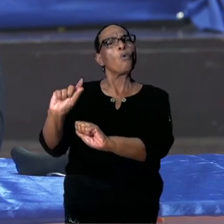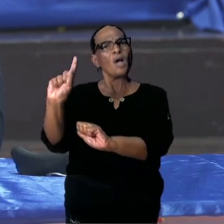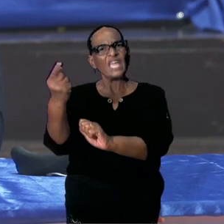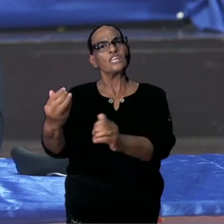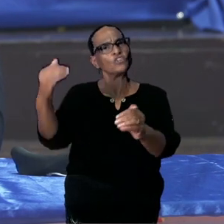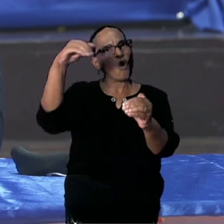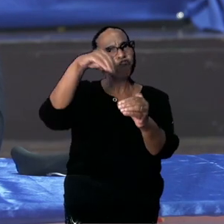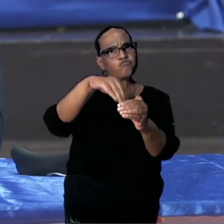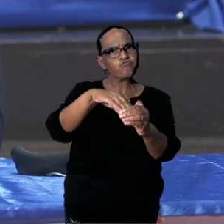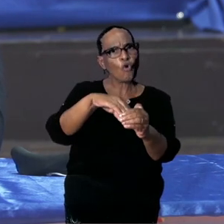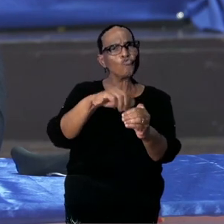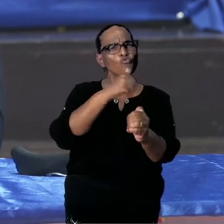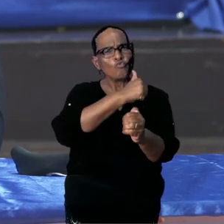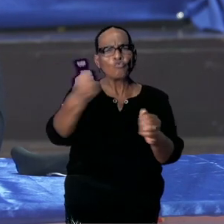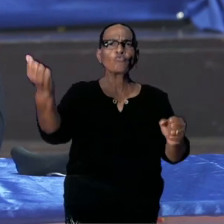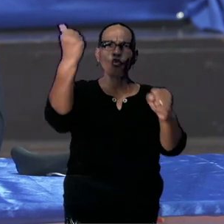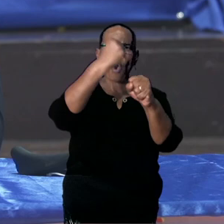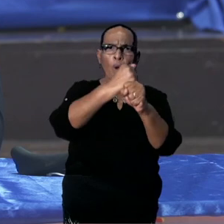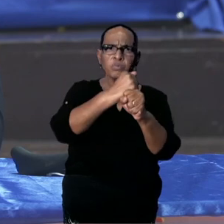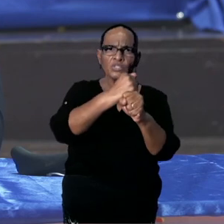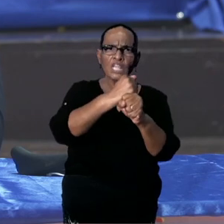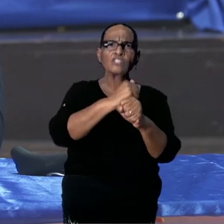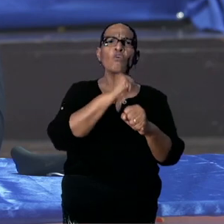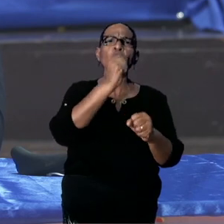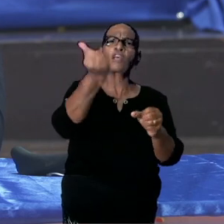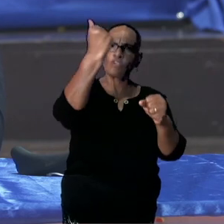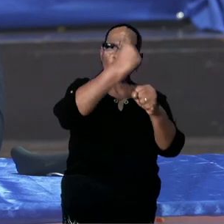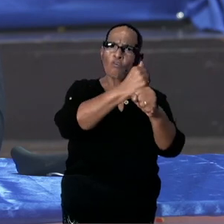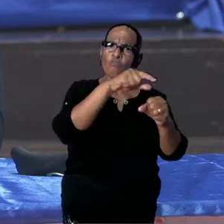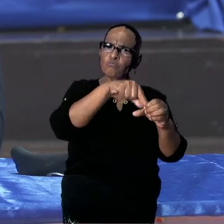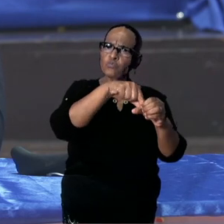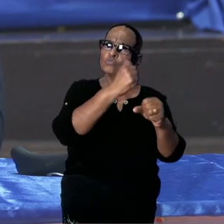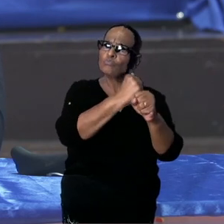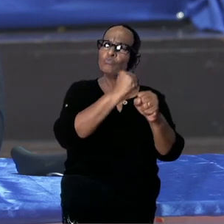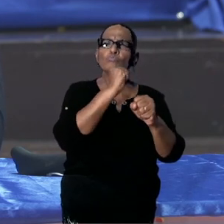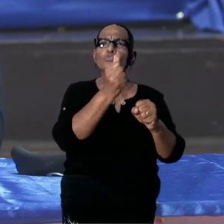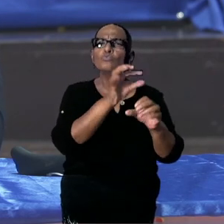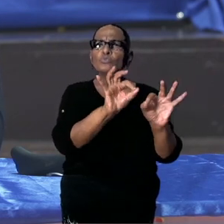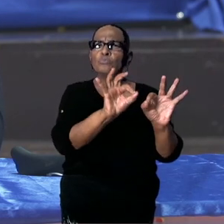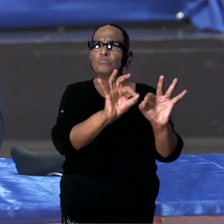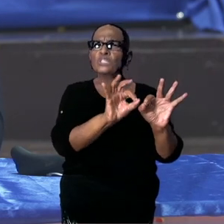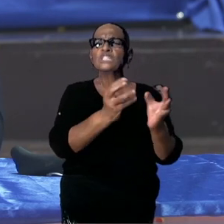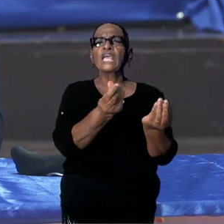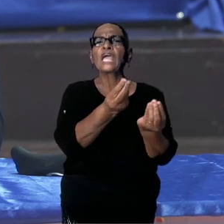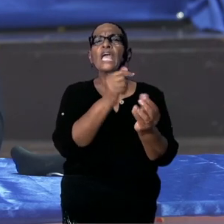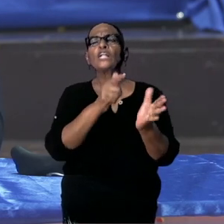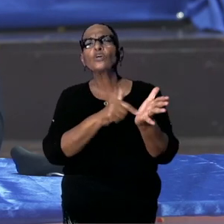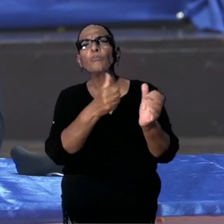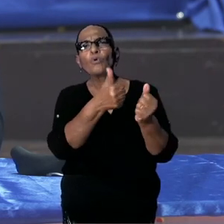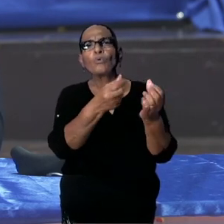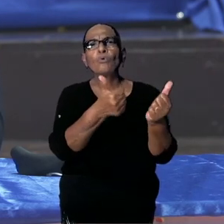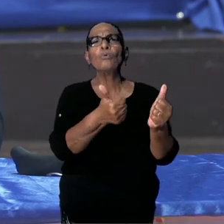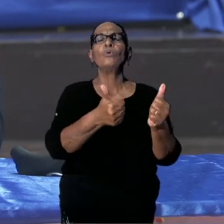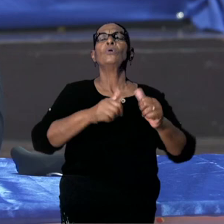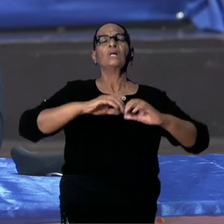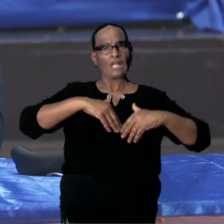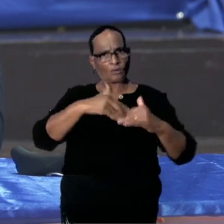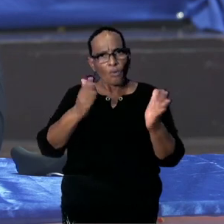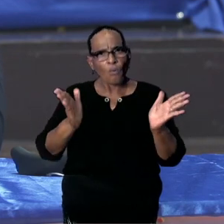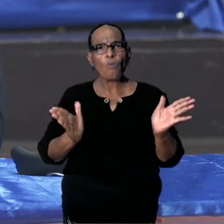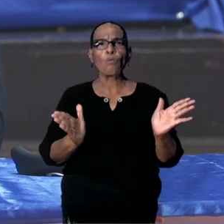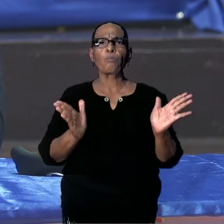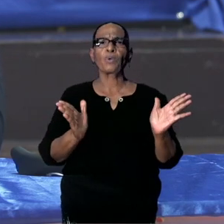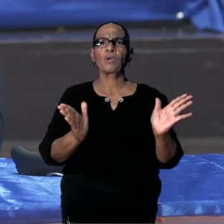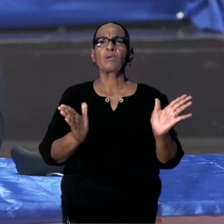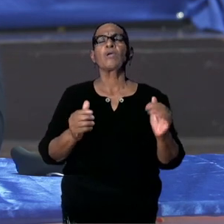goed opzetten. Duidelijk zijn wat het fonds moet doen. Waar de middelen en hoe de middelen besteed zullen worden. En alle transparantie. Voor mij